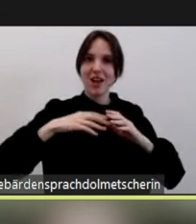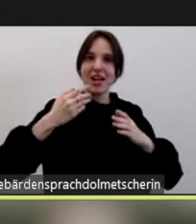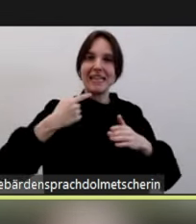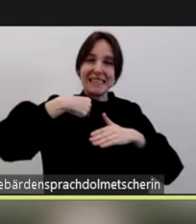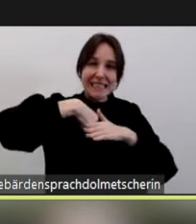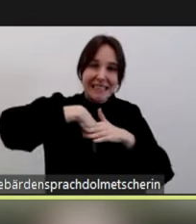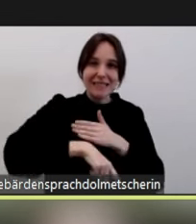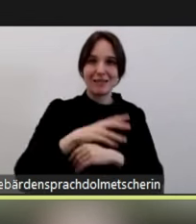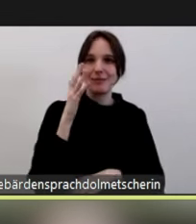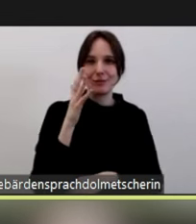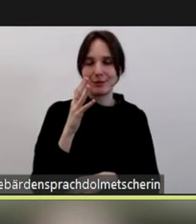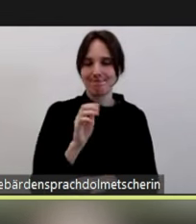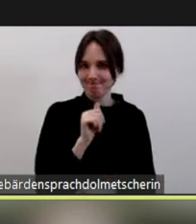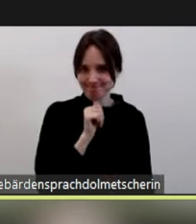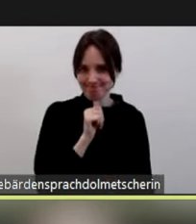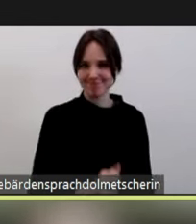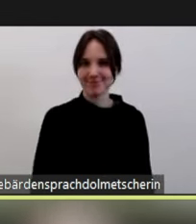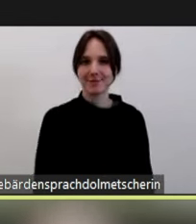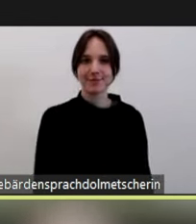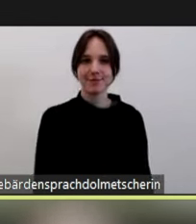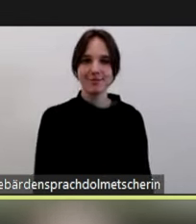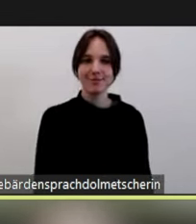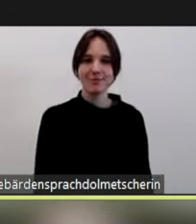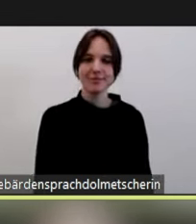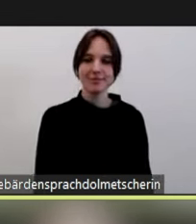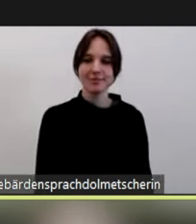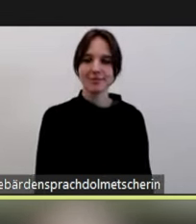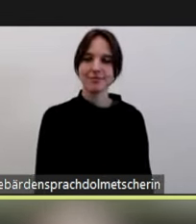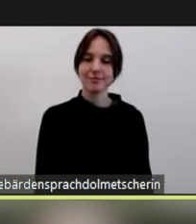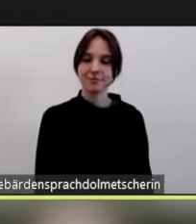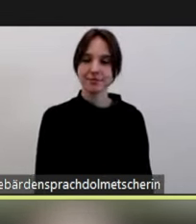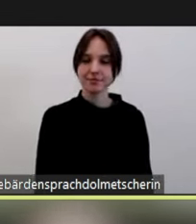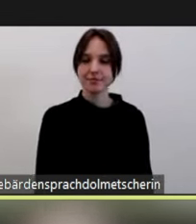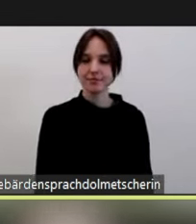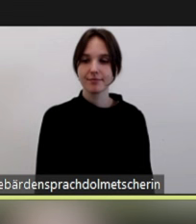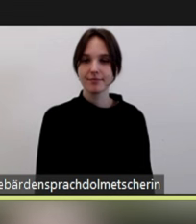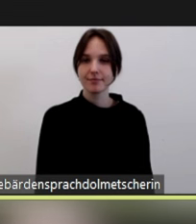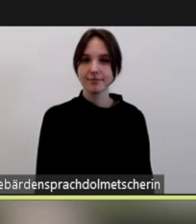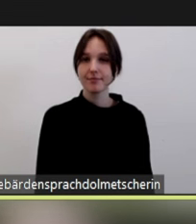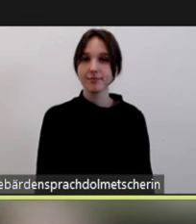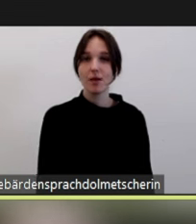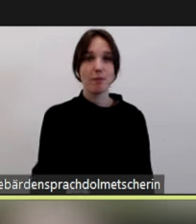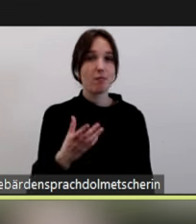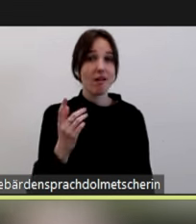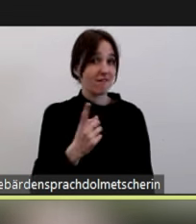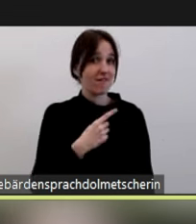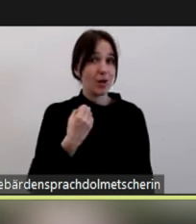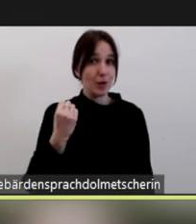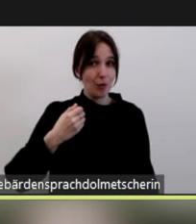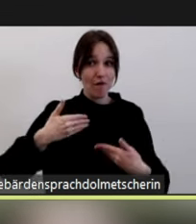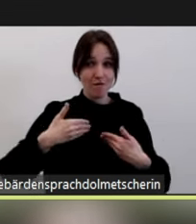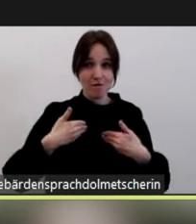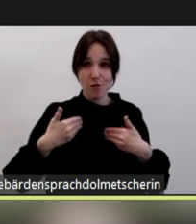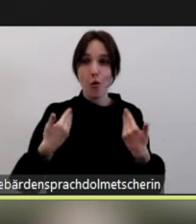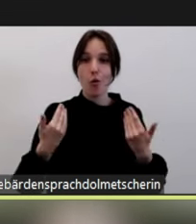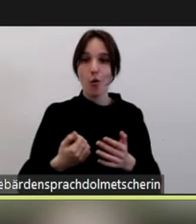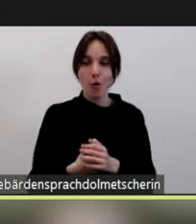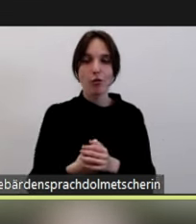Einsteigen möchte ich aber damit nochmal hervorzuheben, dass wir sehr froh sind, dass es uns gelungen ist,